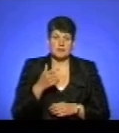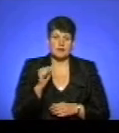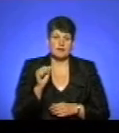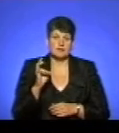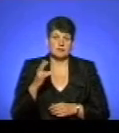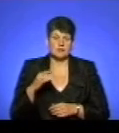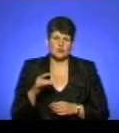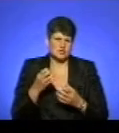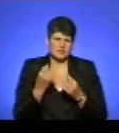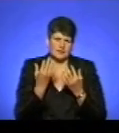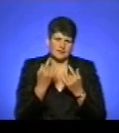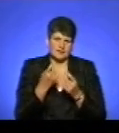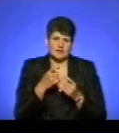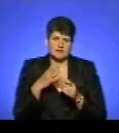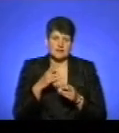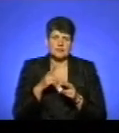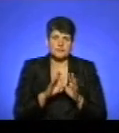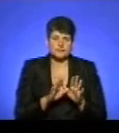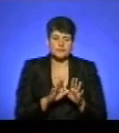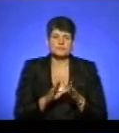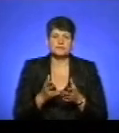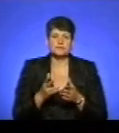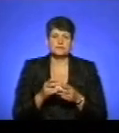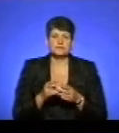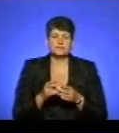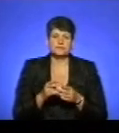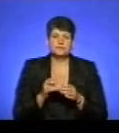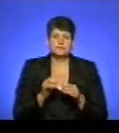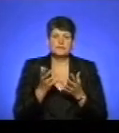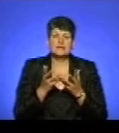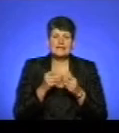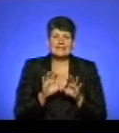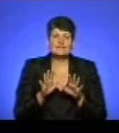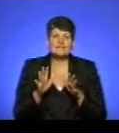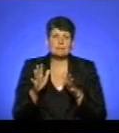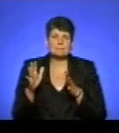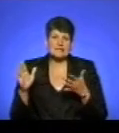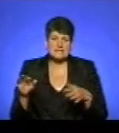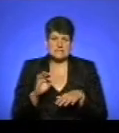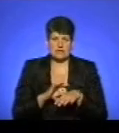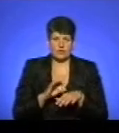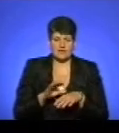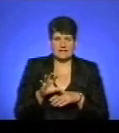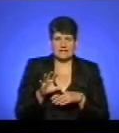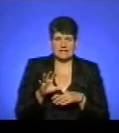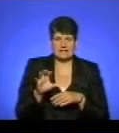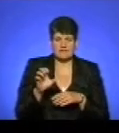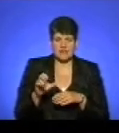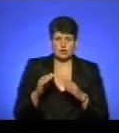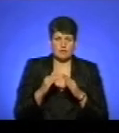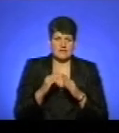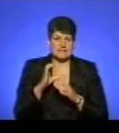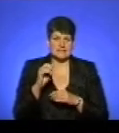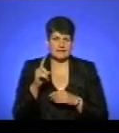ще таке, буквально кілька хвилин до завершення, от тенденція, кількість випадків захворювання тварин домашніх на сказ